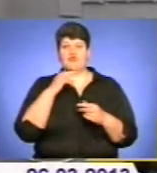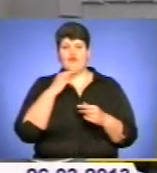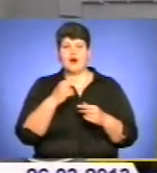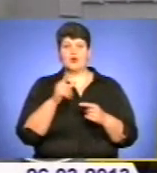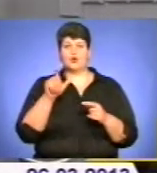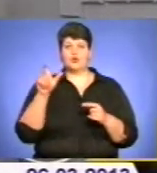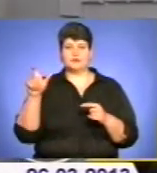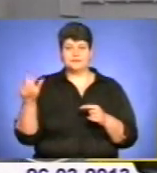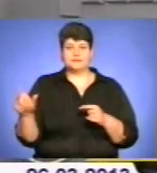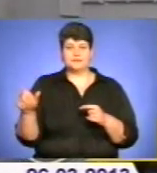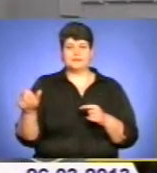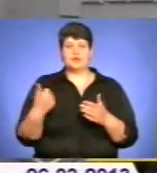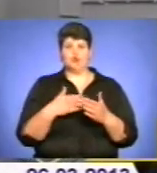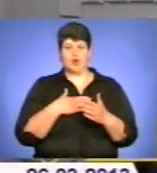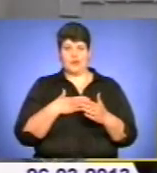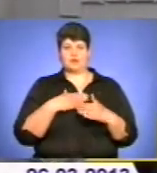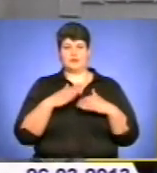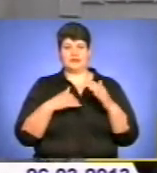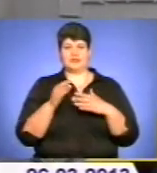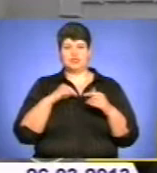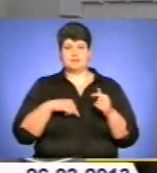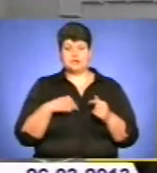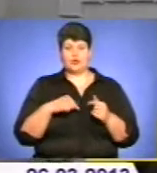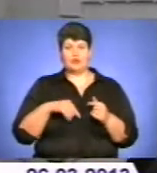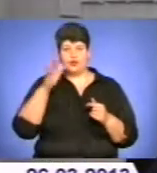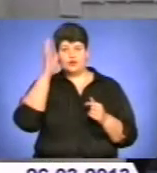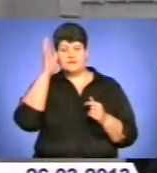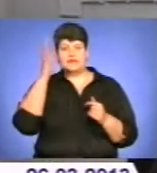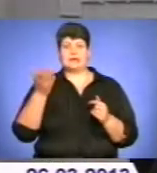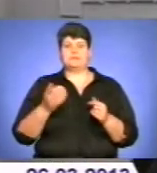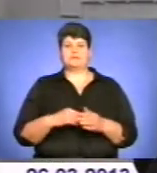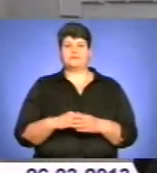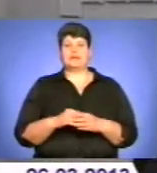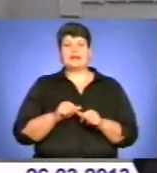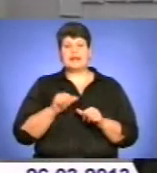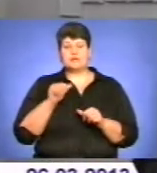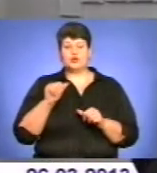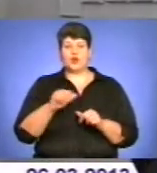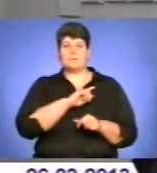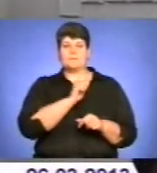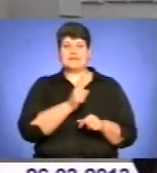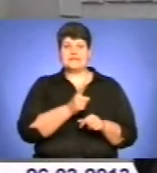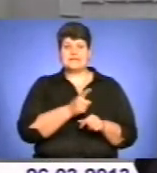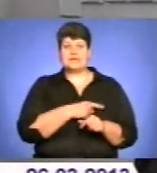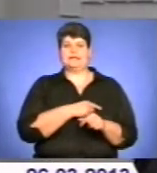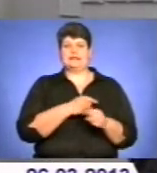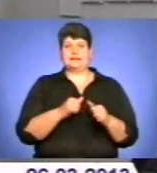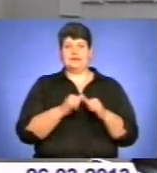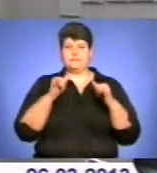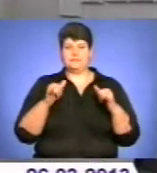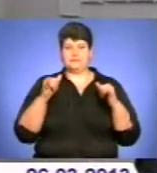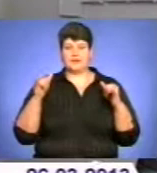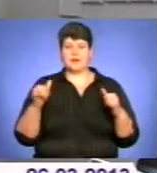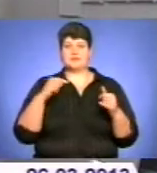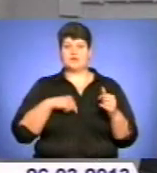громади до нас, до практичних психологів освіти. Крім того, підсилити в кожного практичного психолога